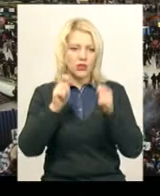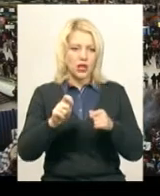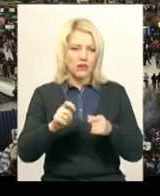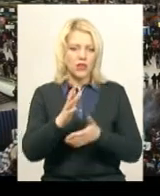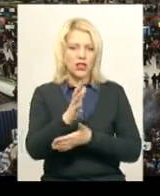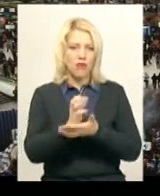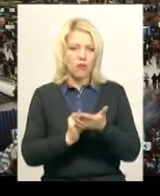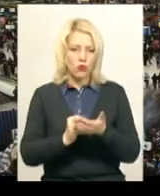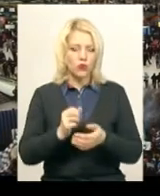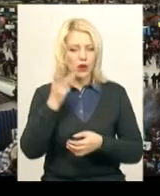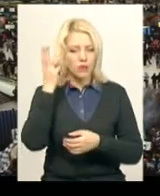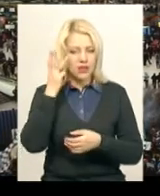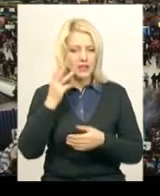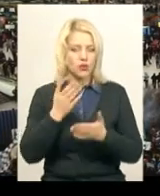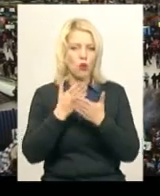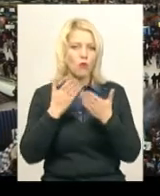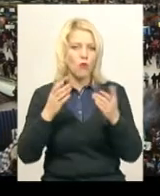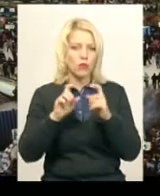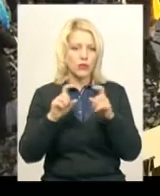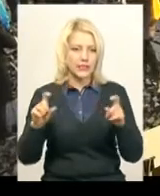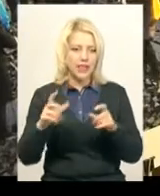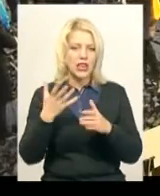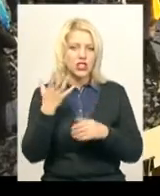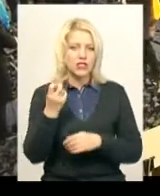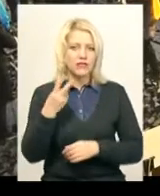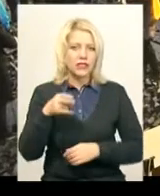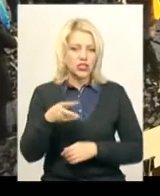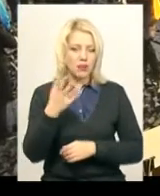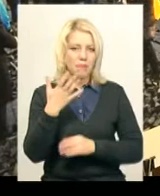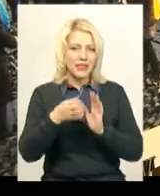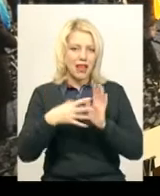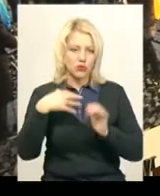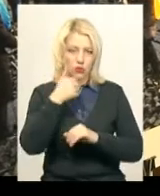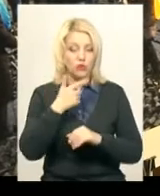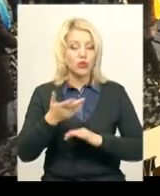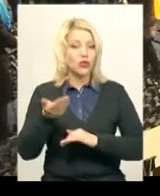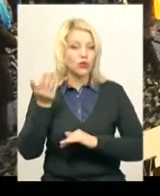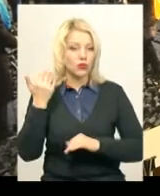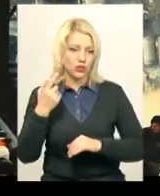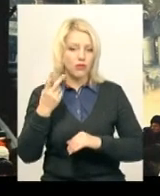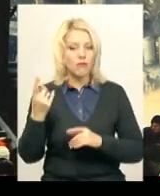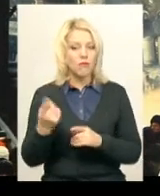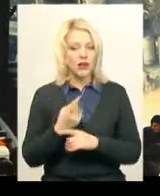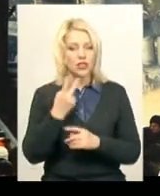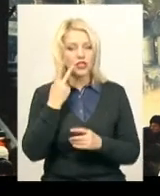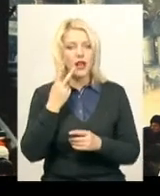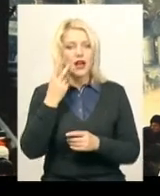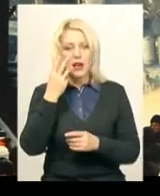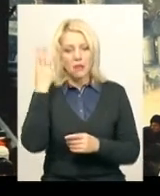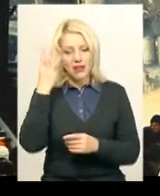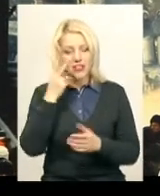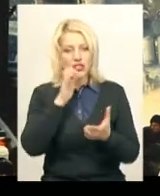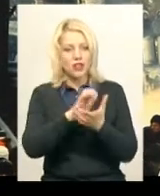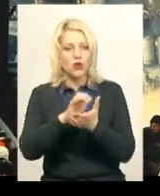музею фотомистецтва ще у 2015 році. Саме тоді в музеї вперше хмельничани ознайомилися з роботами художника